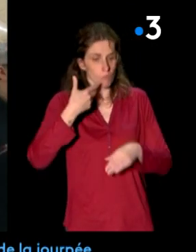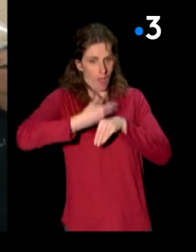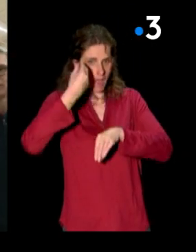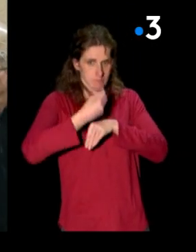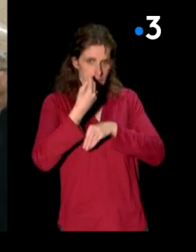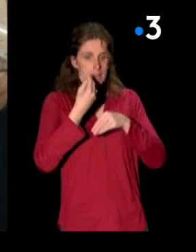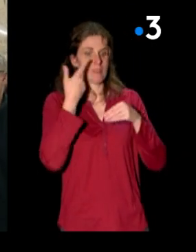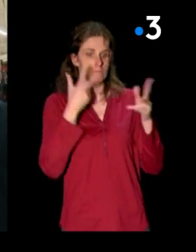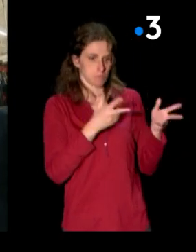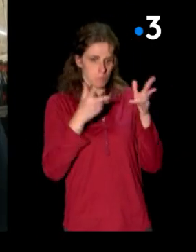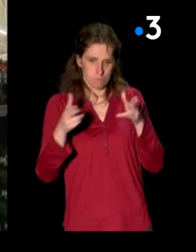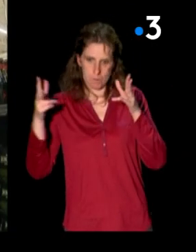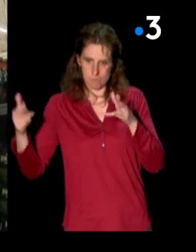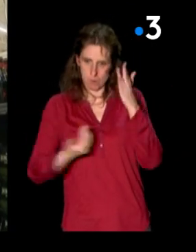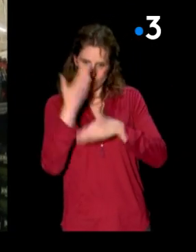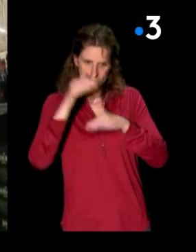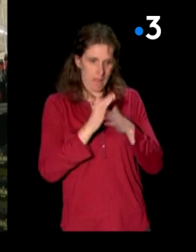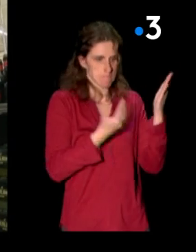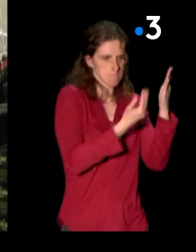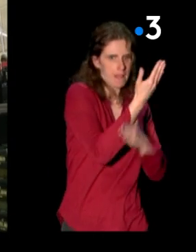de la journée avec le matin et l'après-midi.